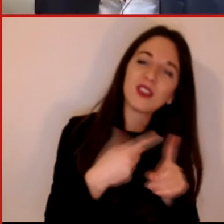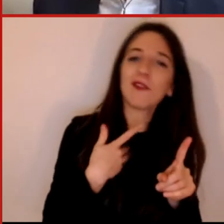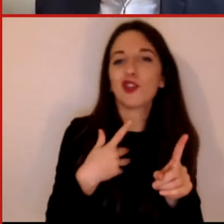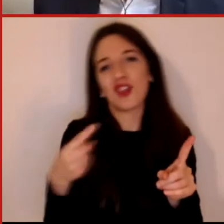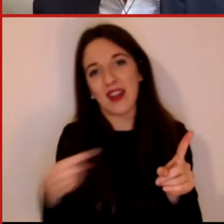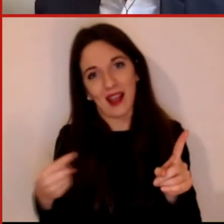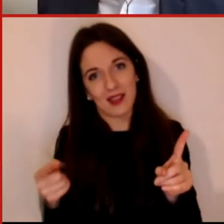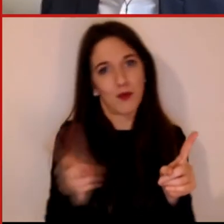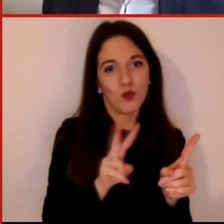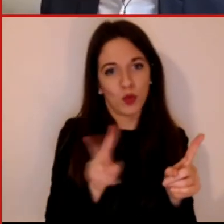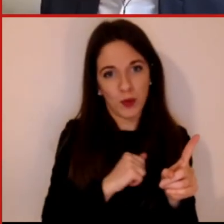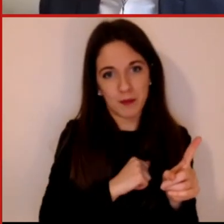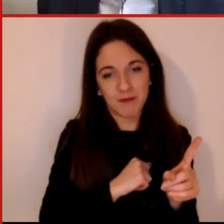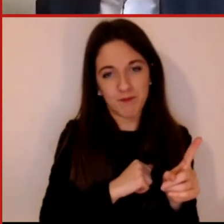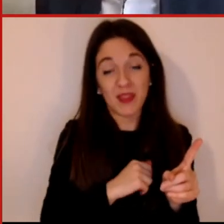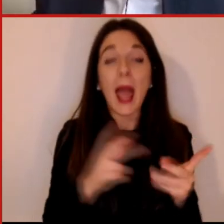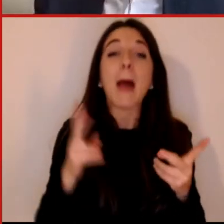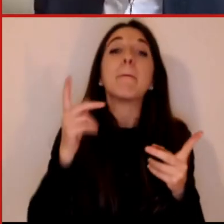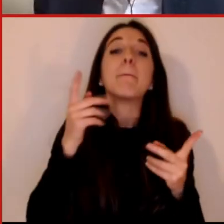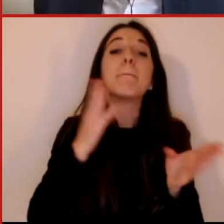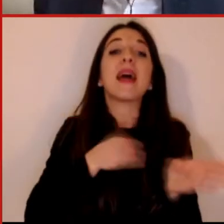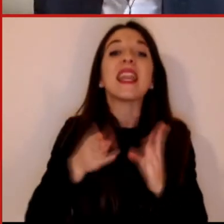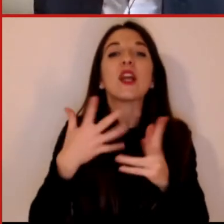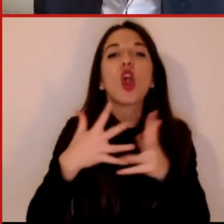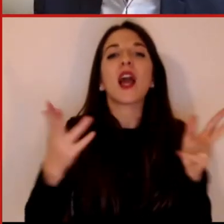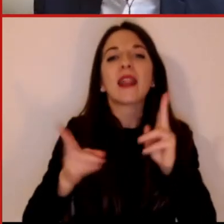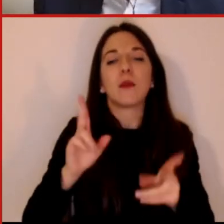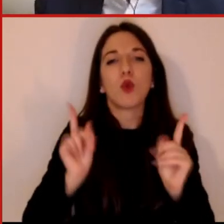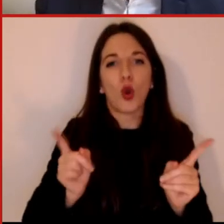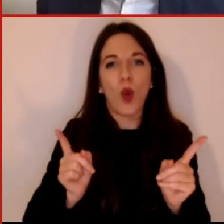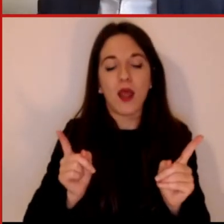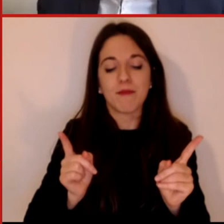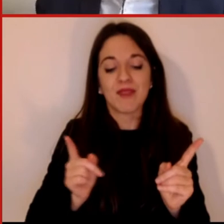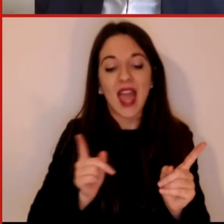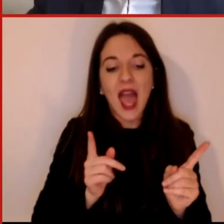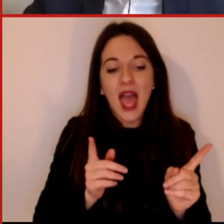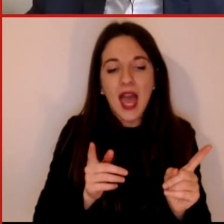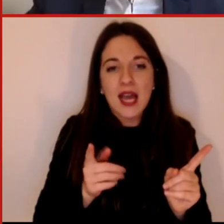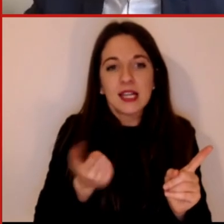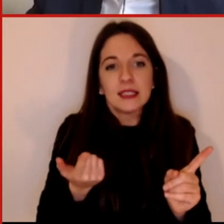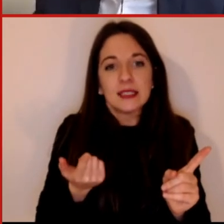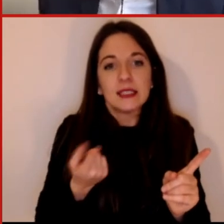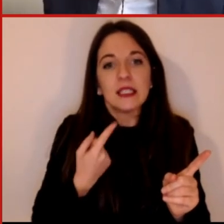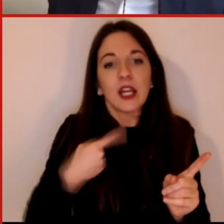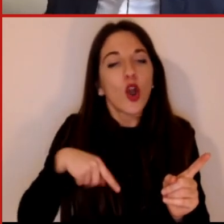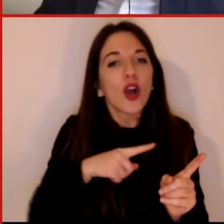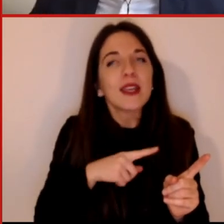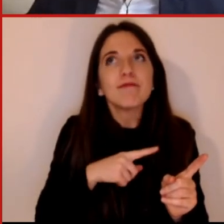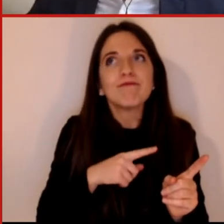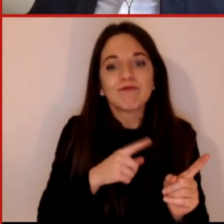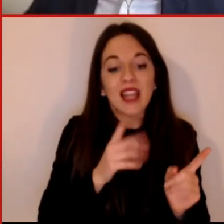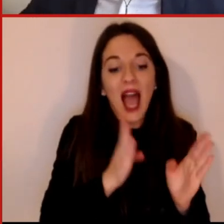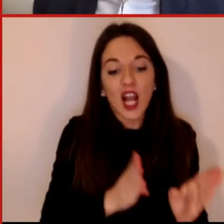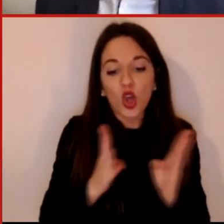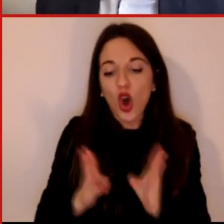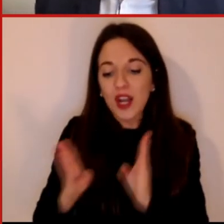matematico che si occupa anche di queste questioni, è non capire perché questi algoritmi hanno ragione, perché in qualche modo questi algoritmi ci indicano dei futuri,